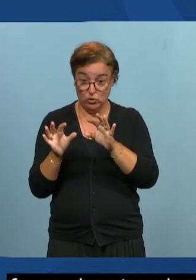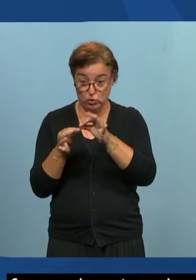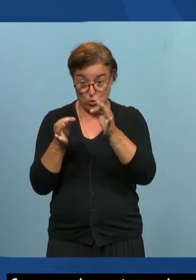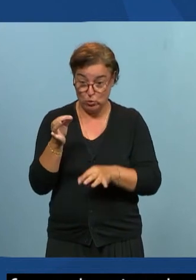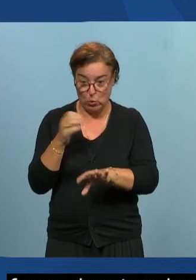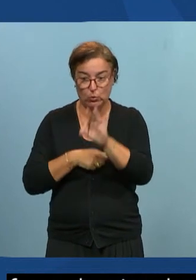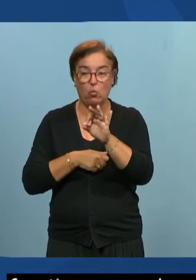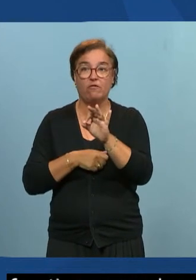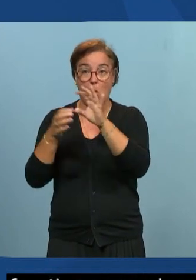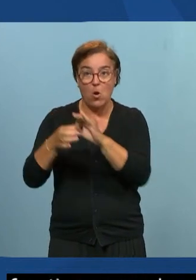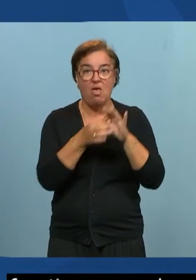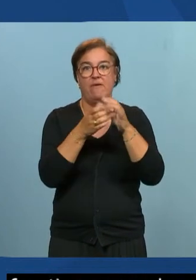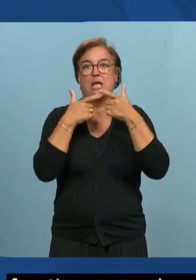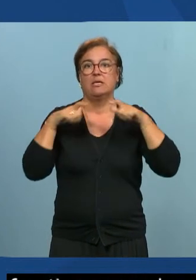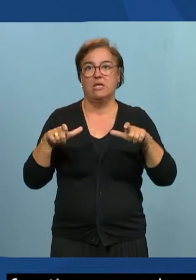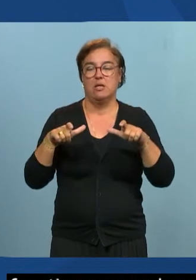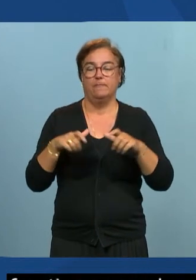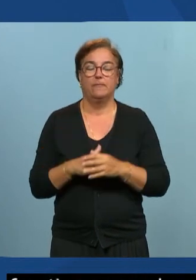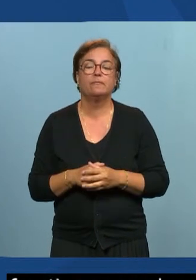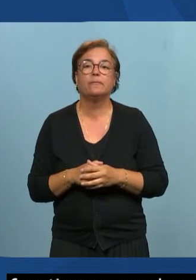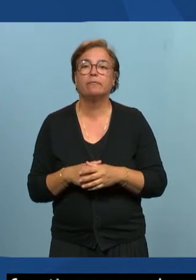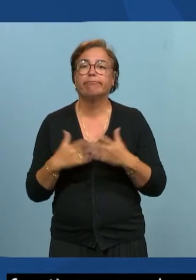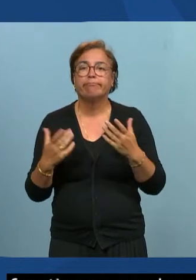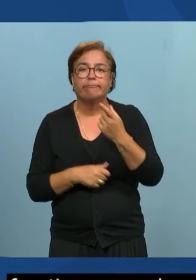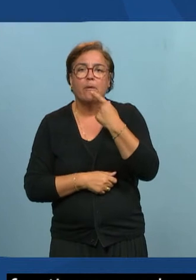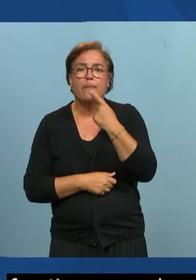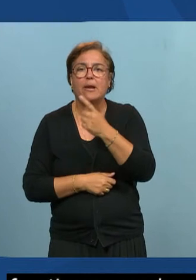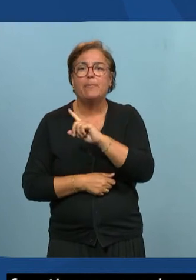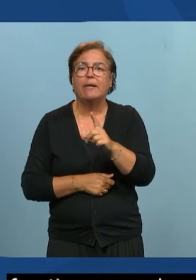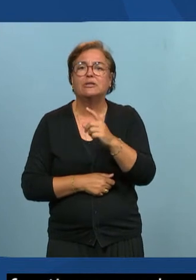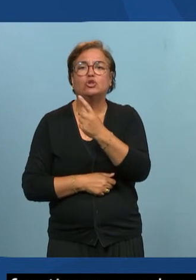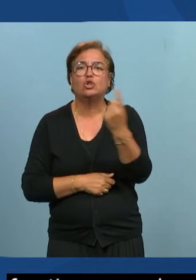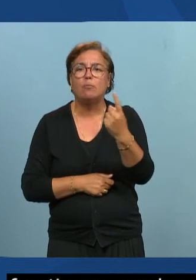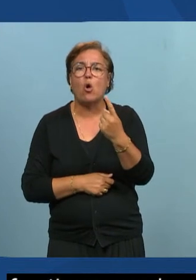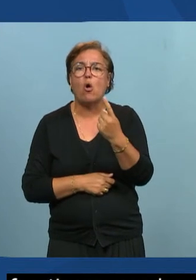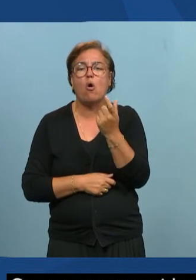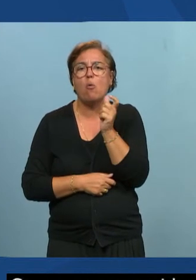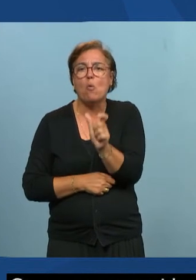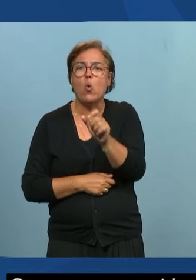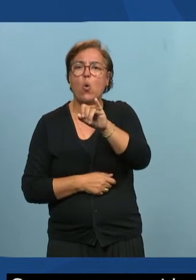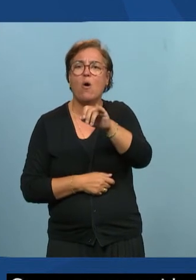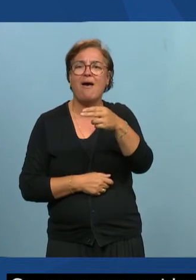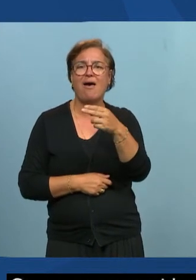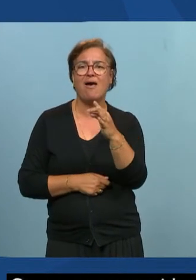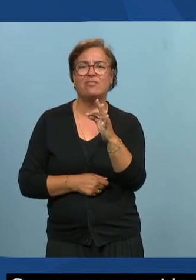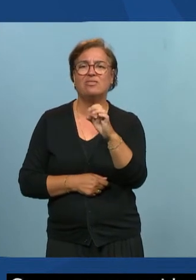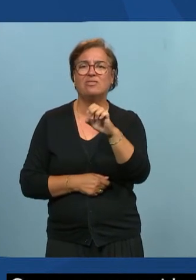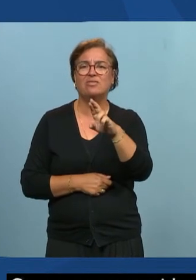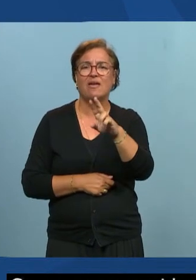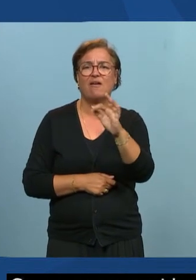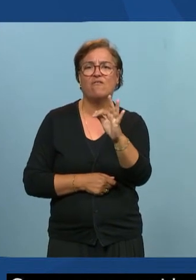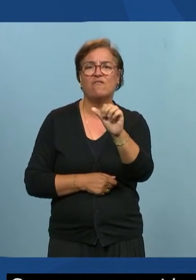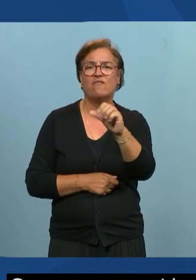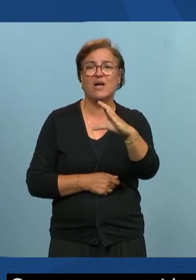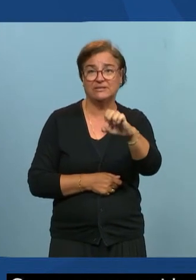revenir ultérieurement. C'est qu'en fait, en réalité, on ne parle pas que de l'interface. Par exemple, aujourd'hui,